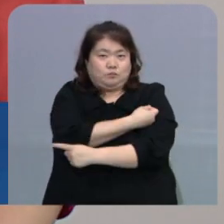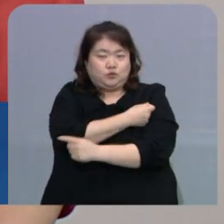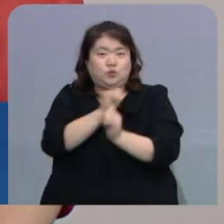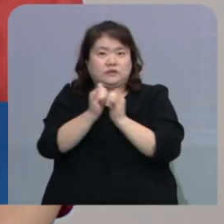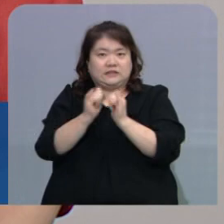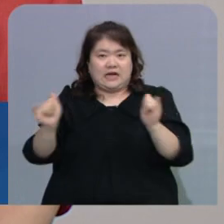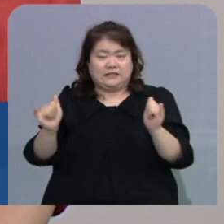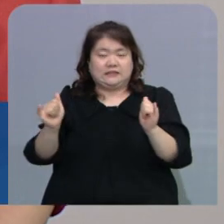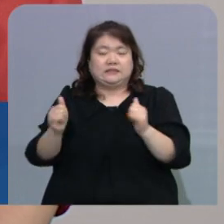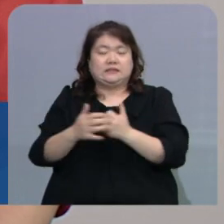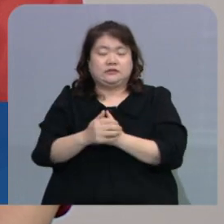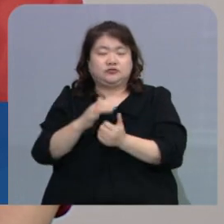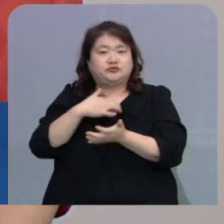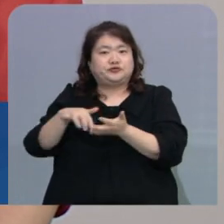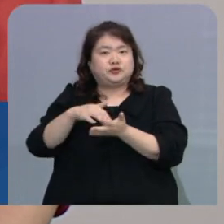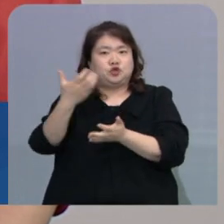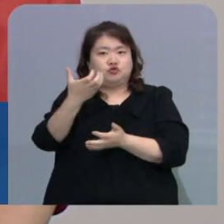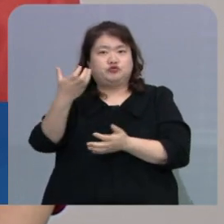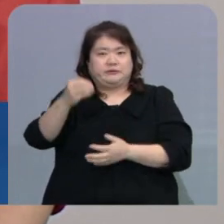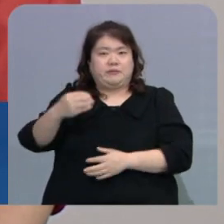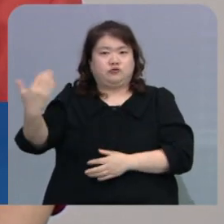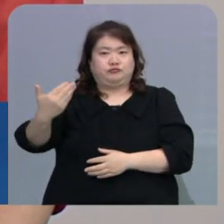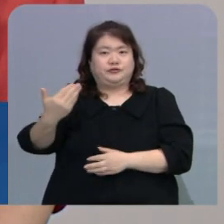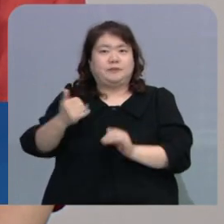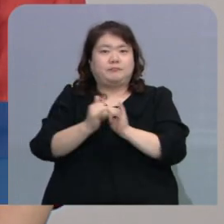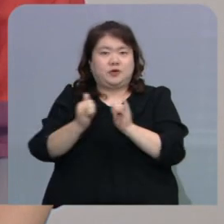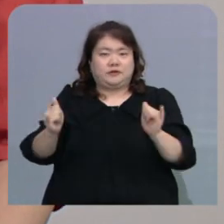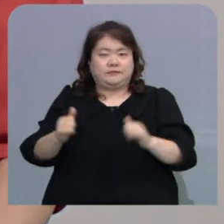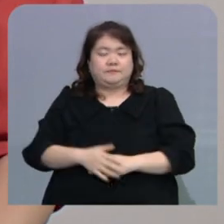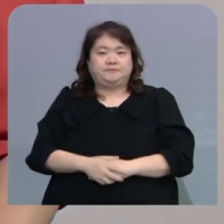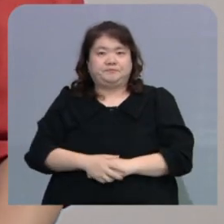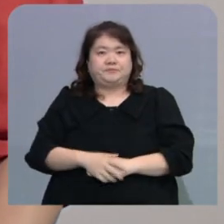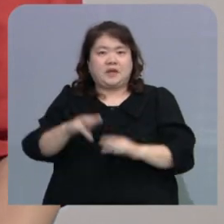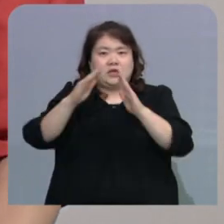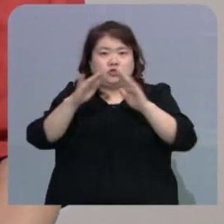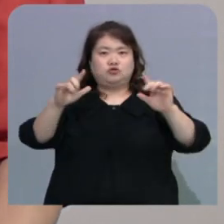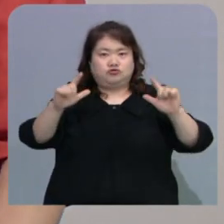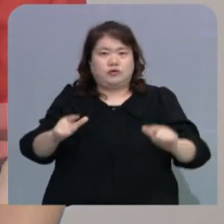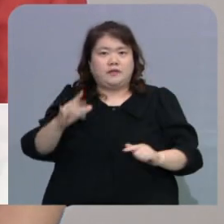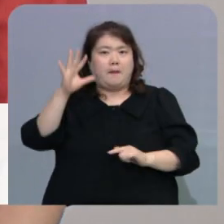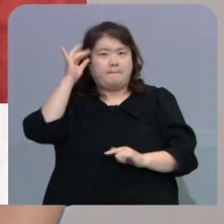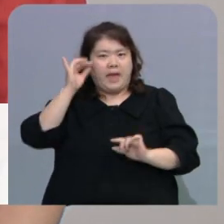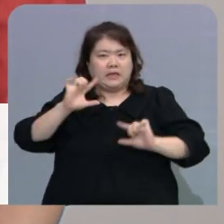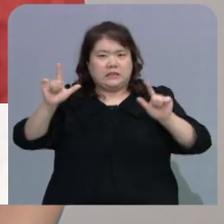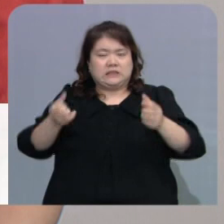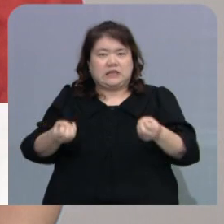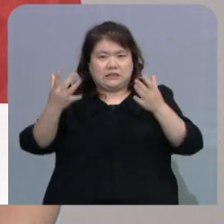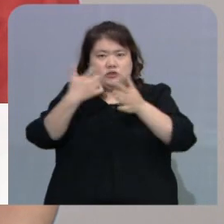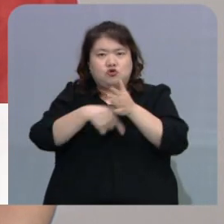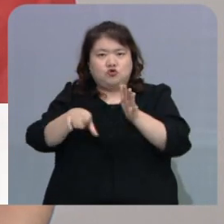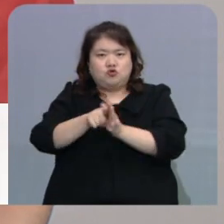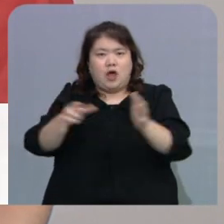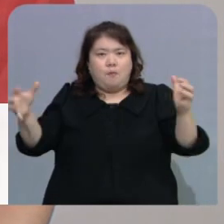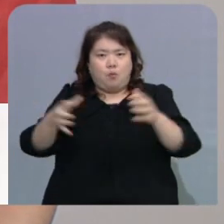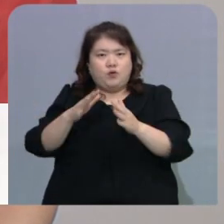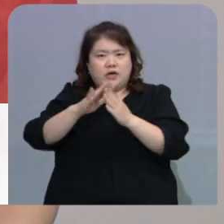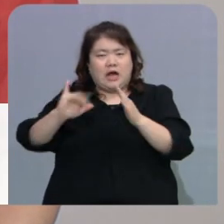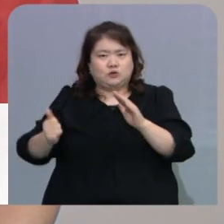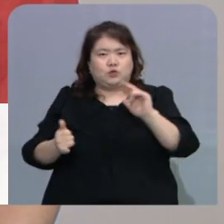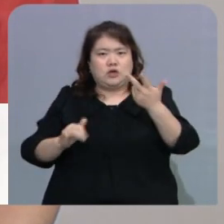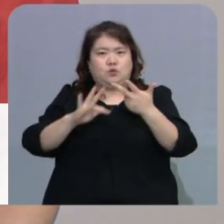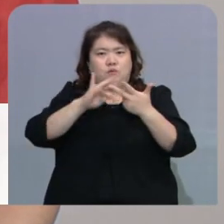오늘 새벽 0시 기준 90만 9천여 명입니다. 전주에서 100일 잔치를 위해 모인 일가족 7명이